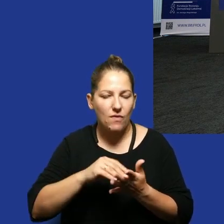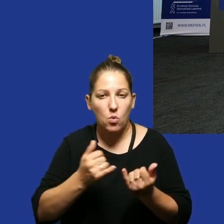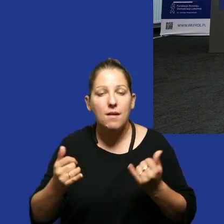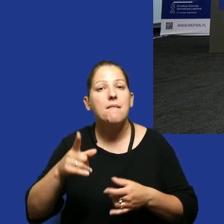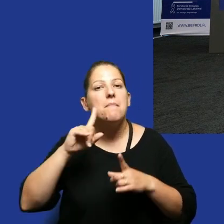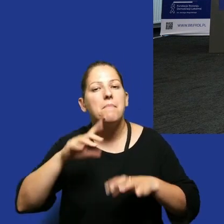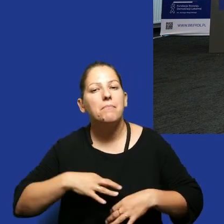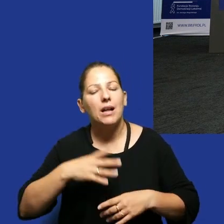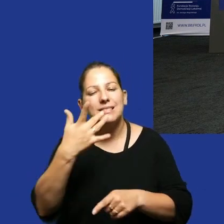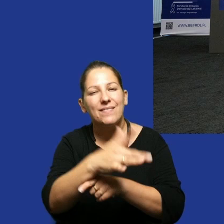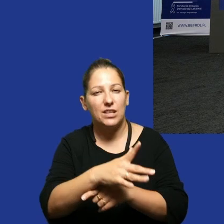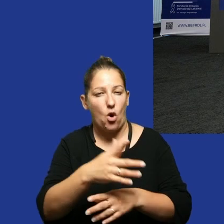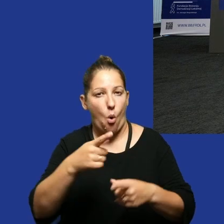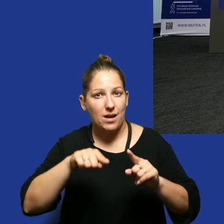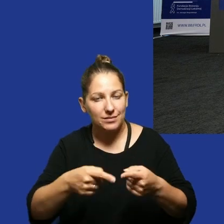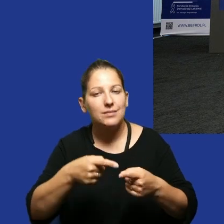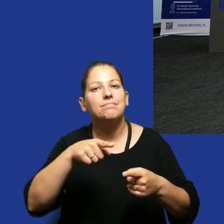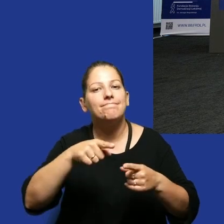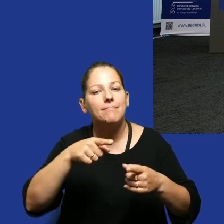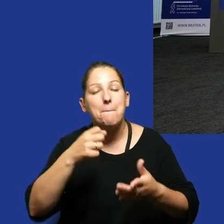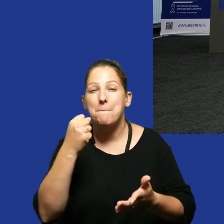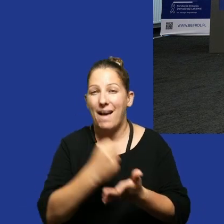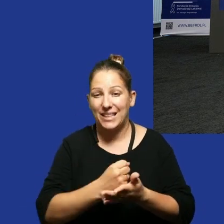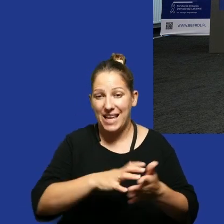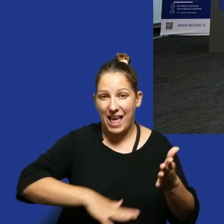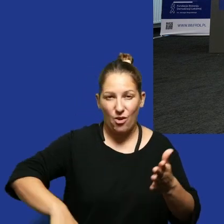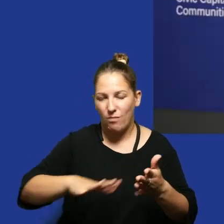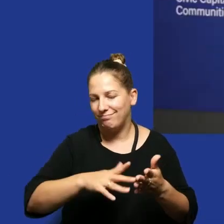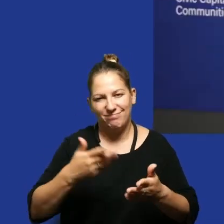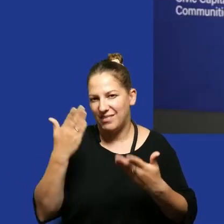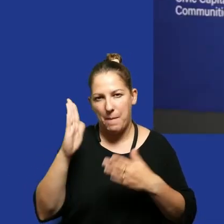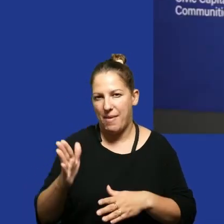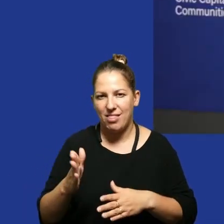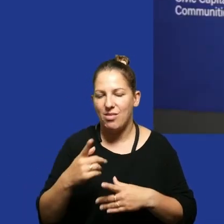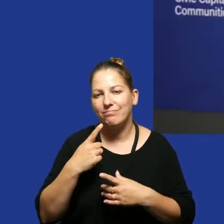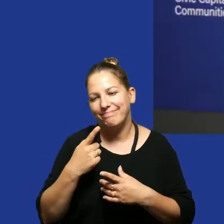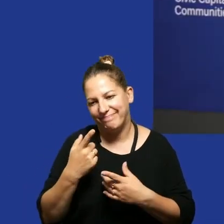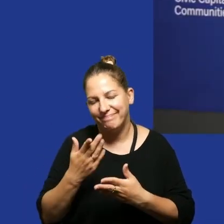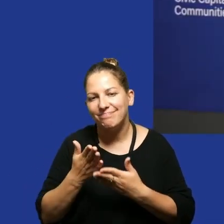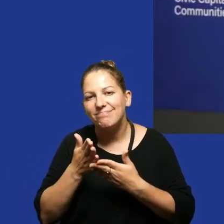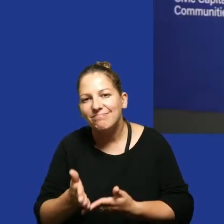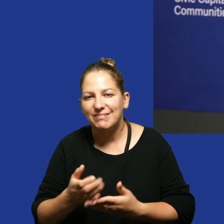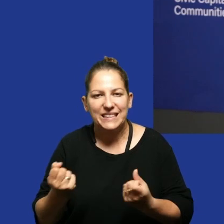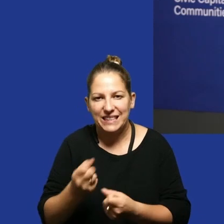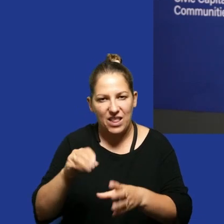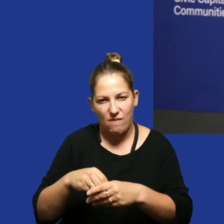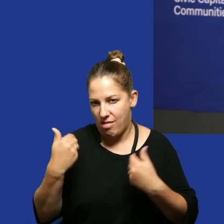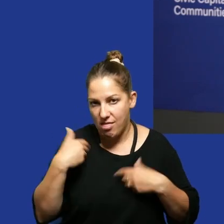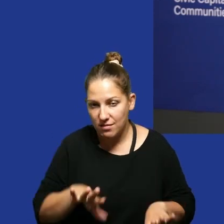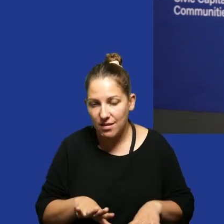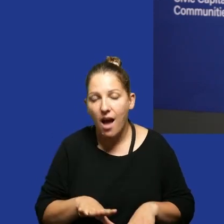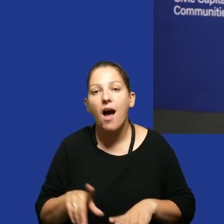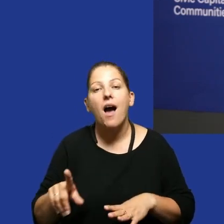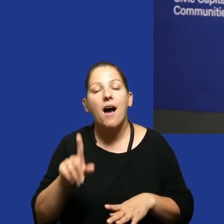jakiejś zewnętrznej organizacji która panu pomoże bo prawnicy z tego regionu raczej nie będą chcieli się no wiadomo nie będą chcieli się zaangażować a